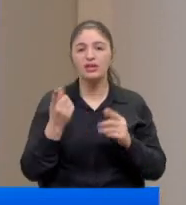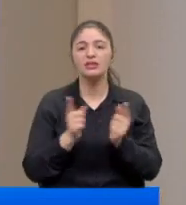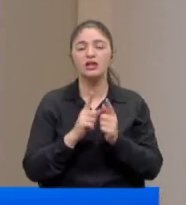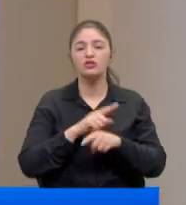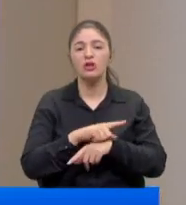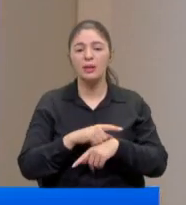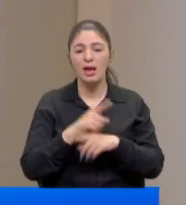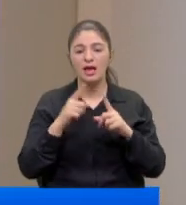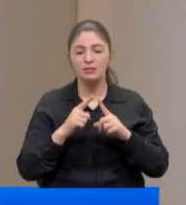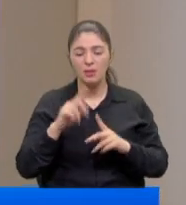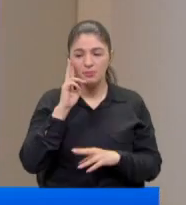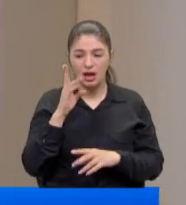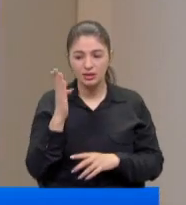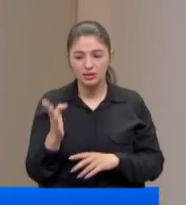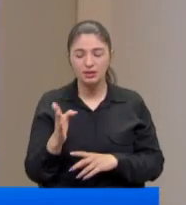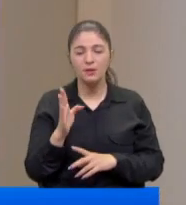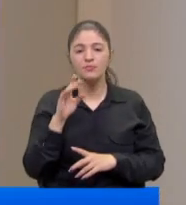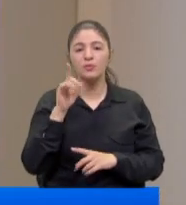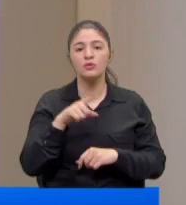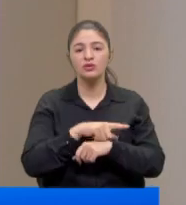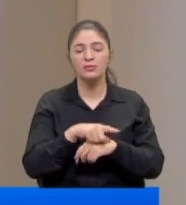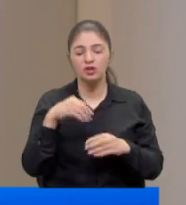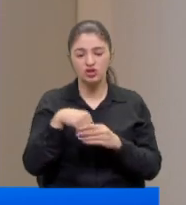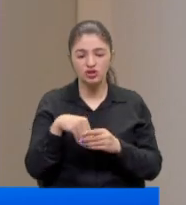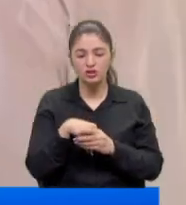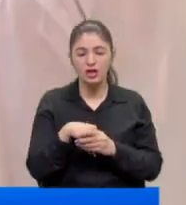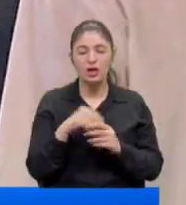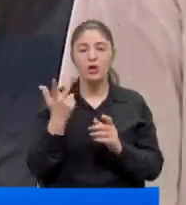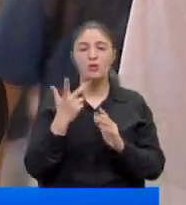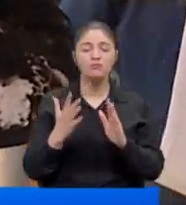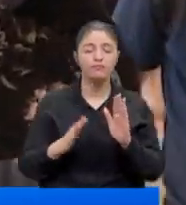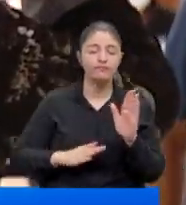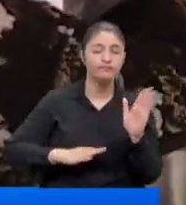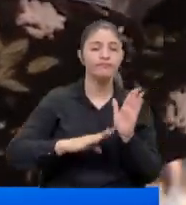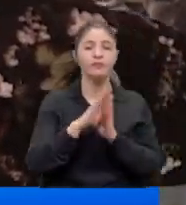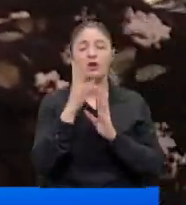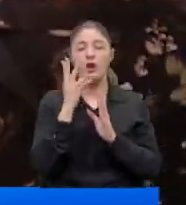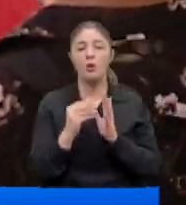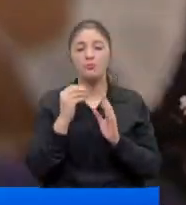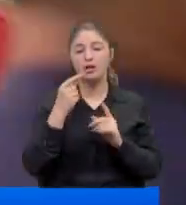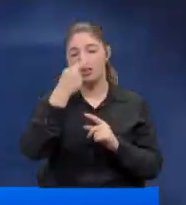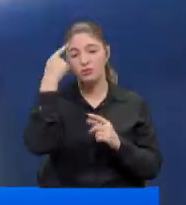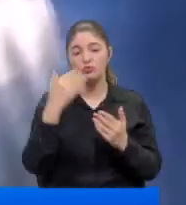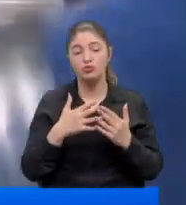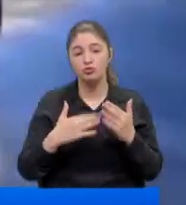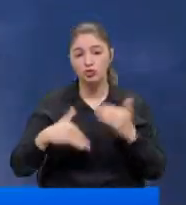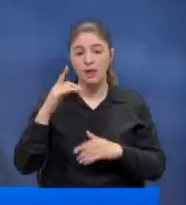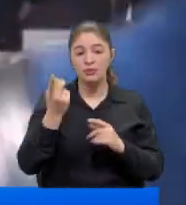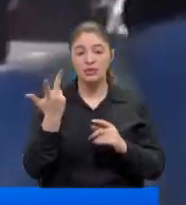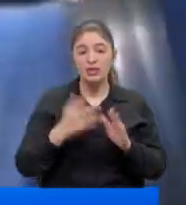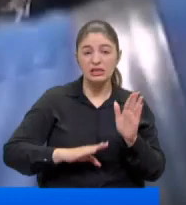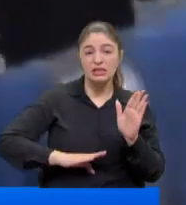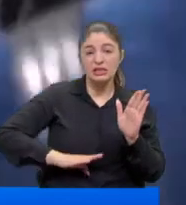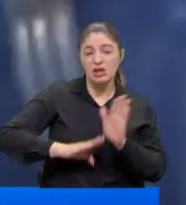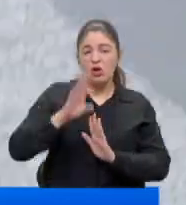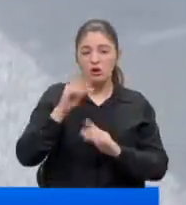dönem hesaplarda bakıldığı zaman da bu dönem içerisinde pik vakaya ulaşma potansiyelimiz yüksek. Pik vakaya ulaşma